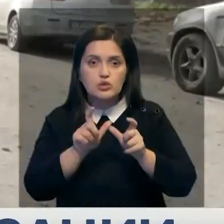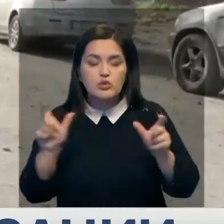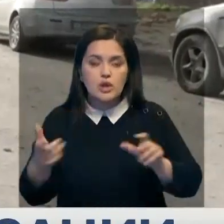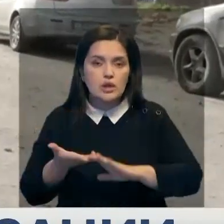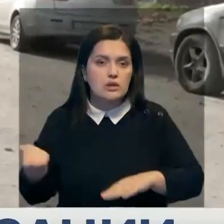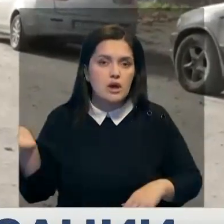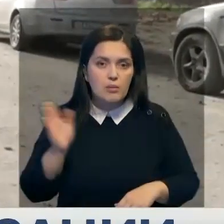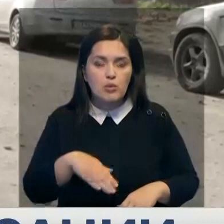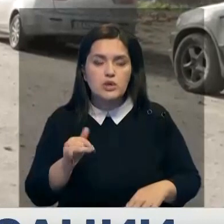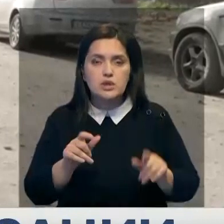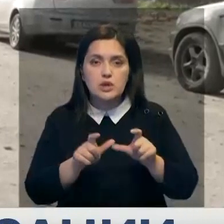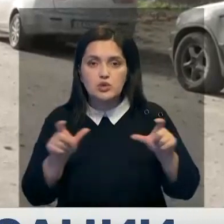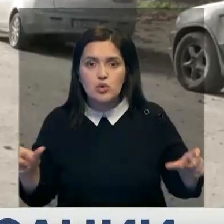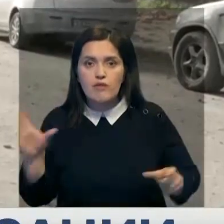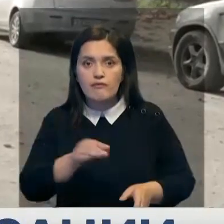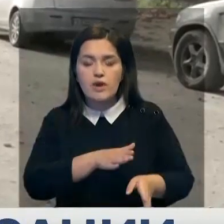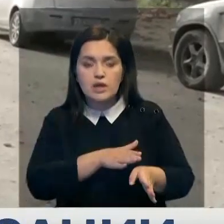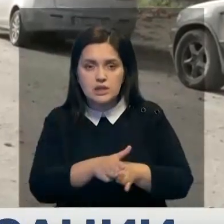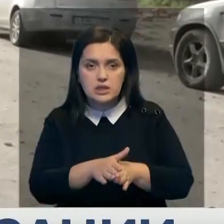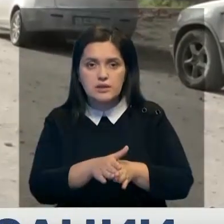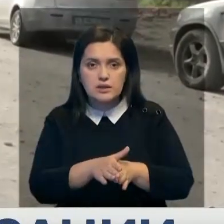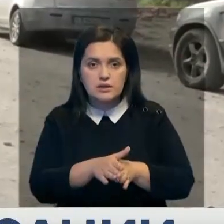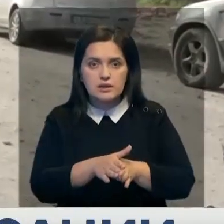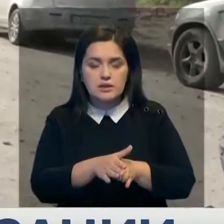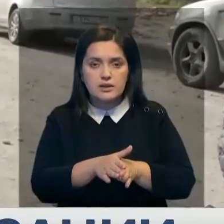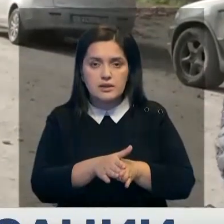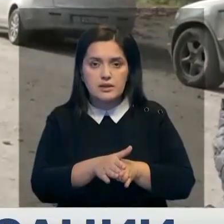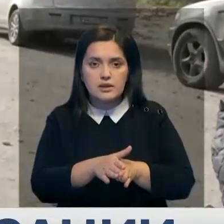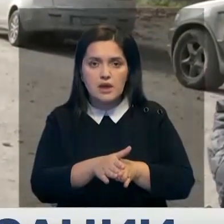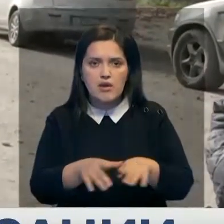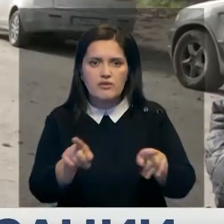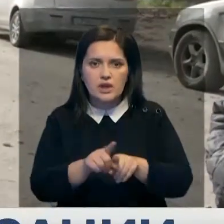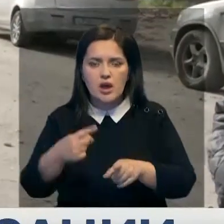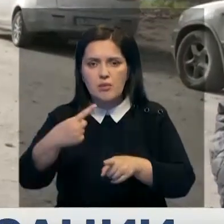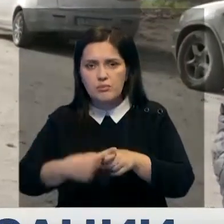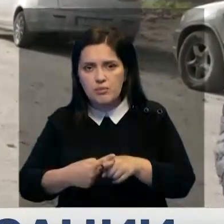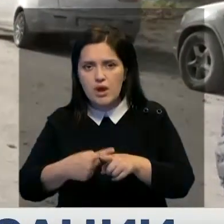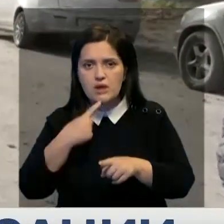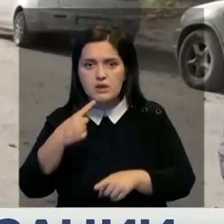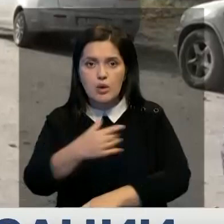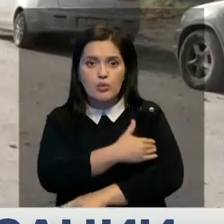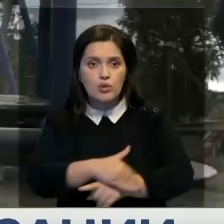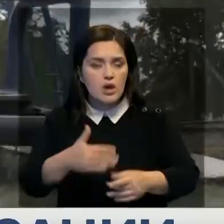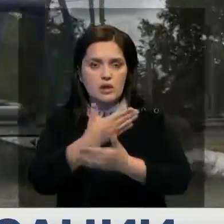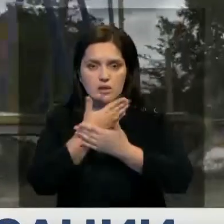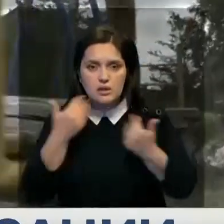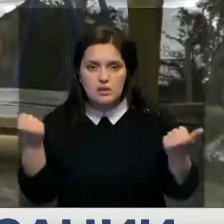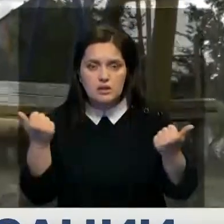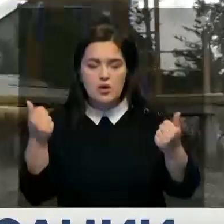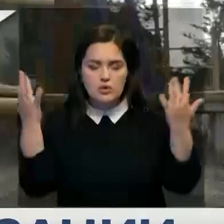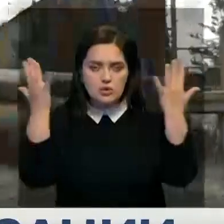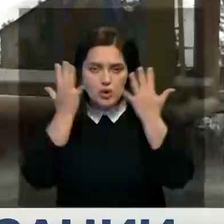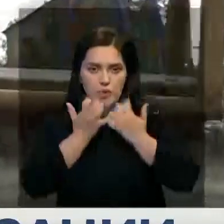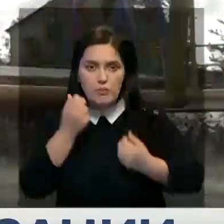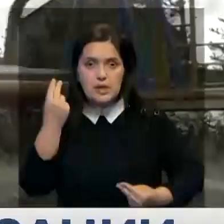возвращаться со школы. Везде у нас практически в таких переулках, в дальних улицах нет света у нас. Игровая